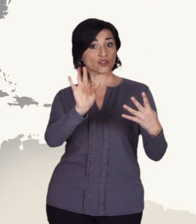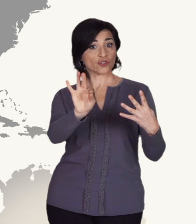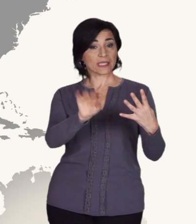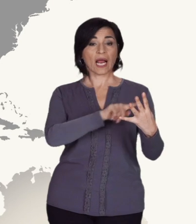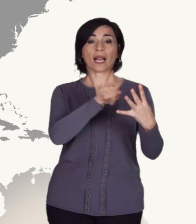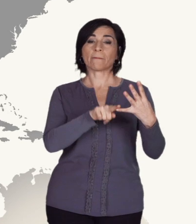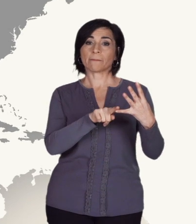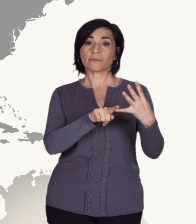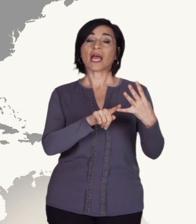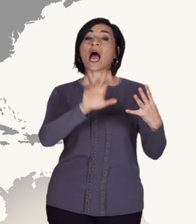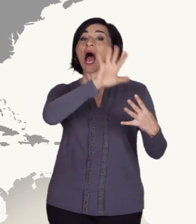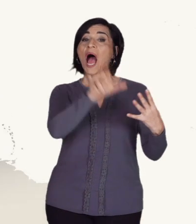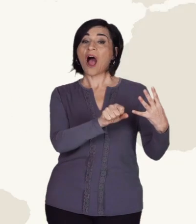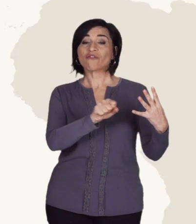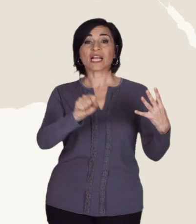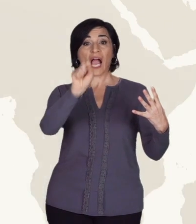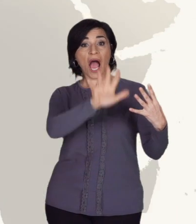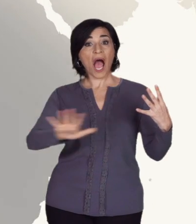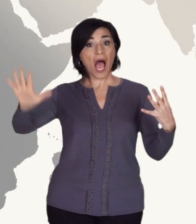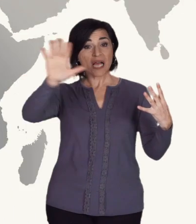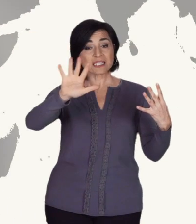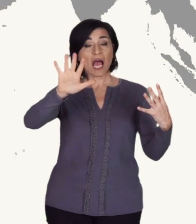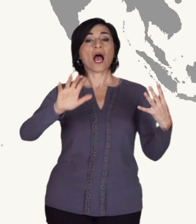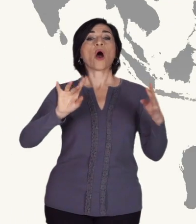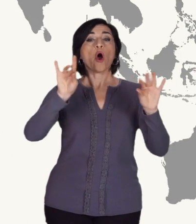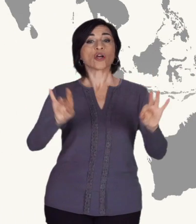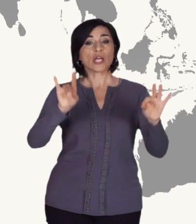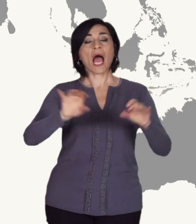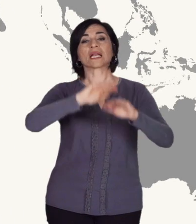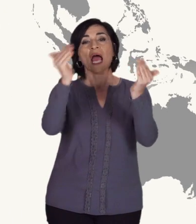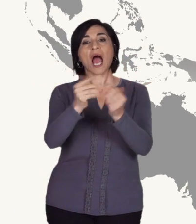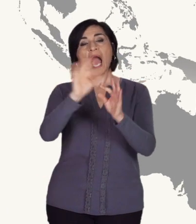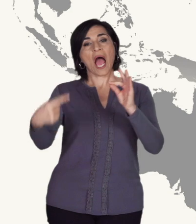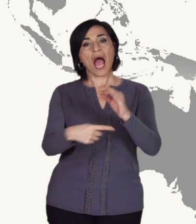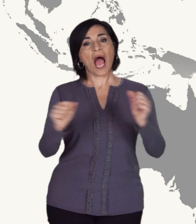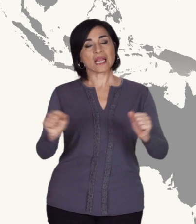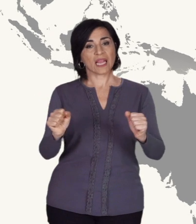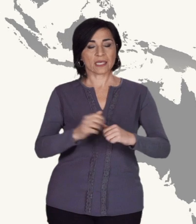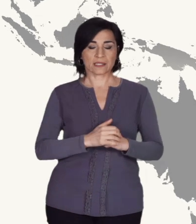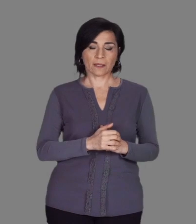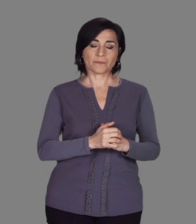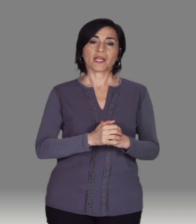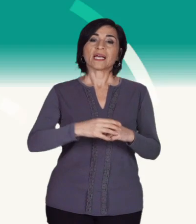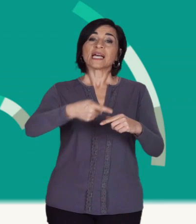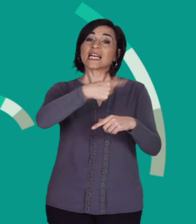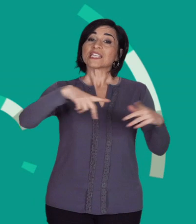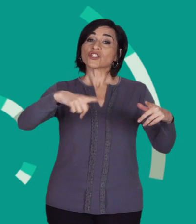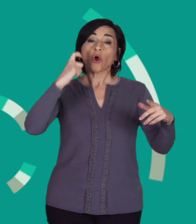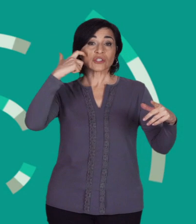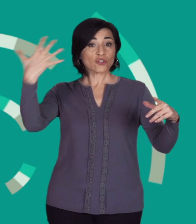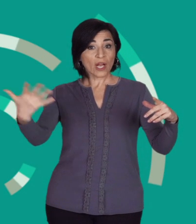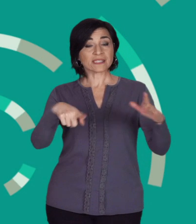Settentrionale e Centrale, Africa, Asia, Oceania e Antattide. Per la